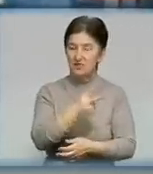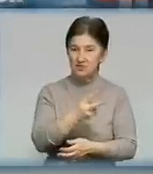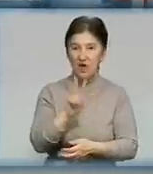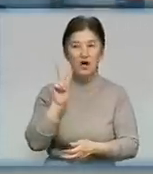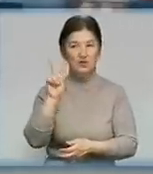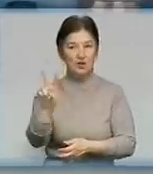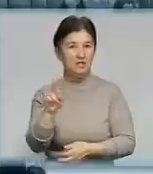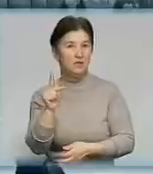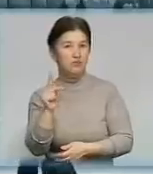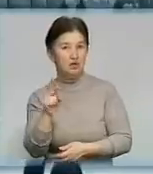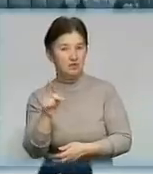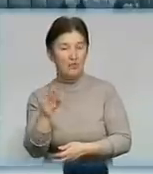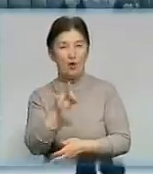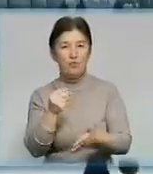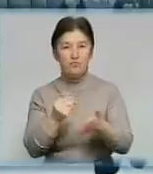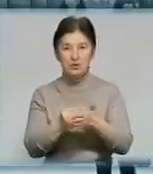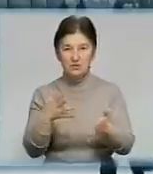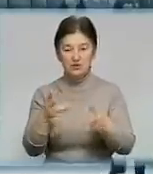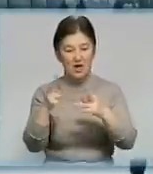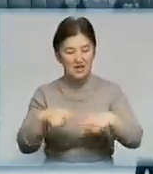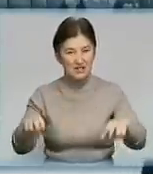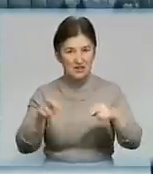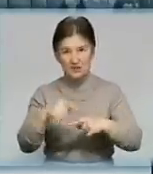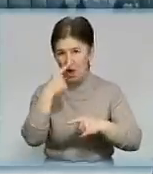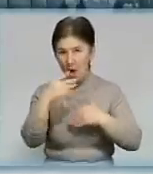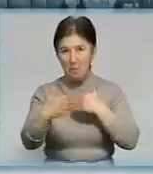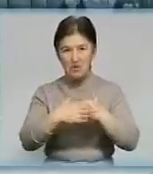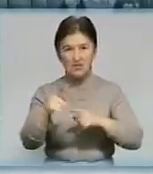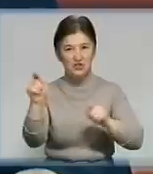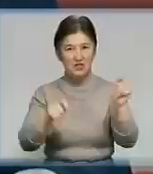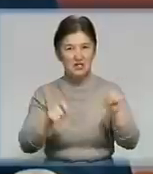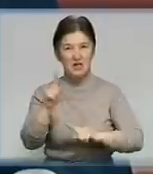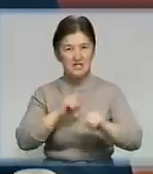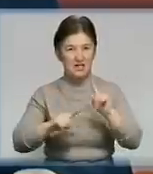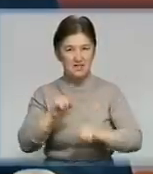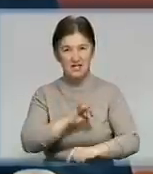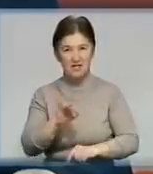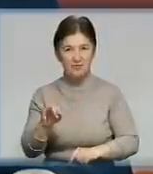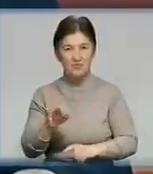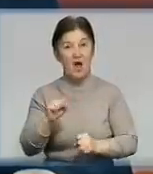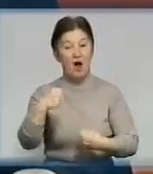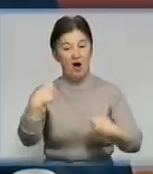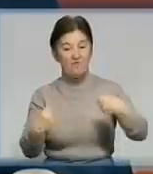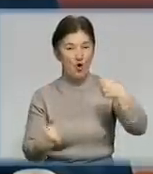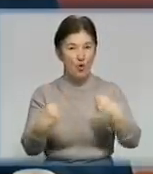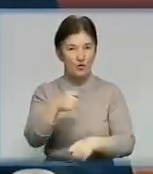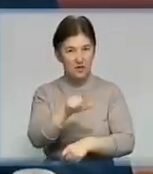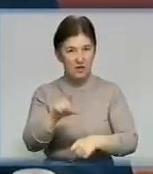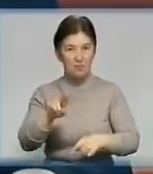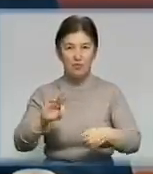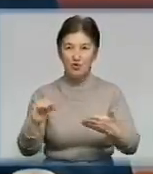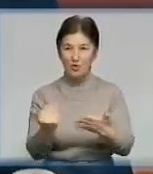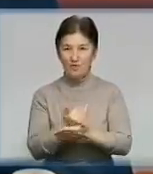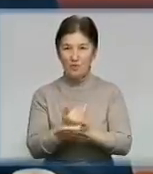півтори. Питання про подорожчання депутати розглядатимуть найближчої сесії. А от водіям доведеться їздити по-новому.